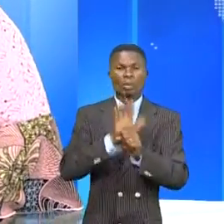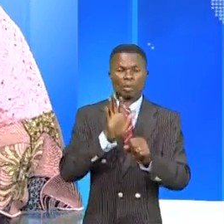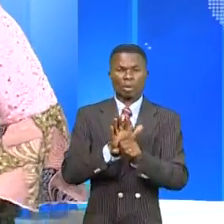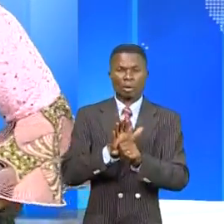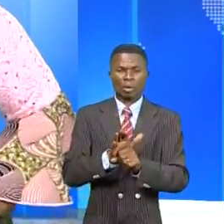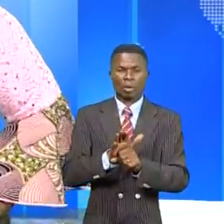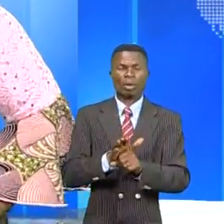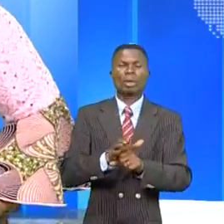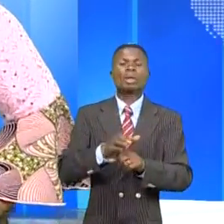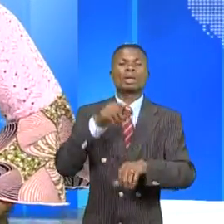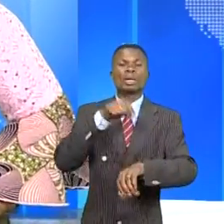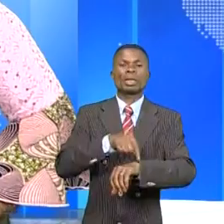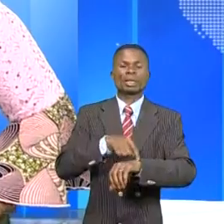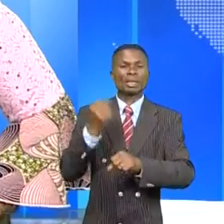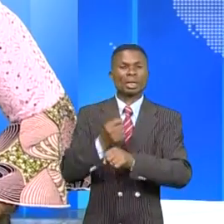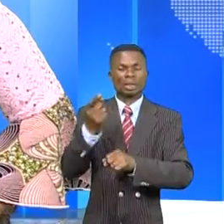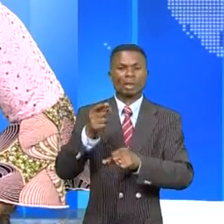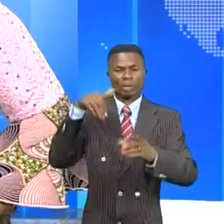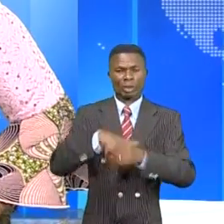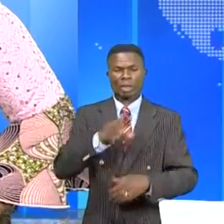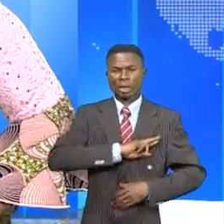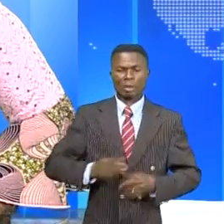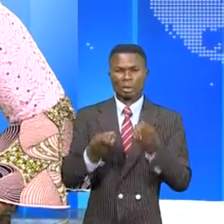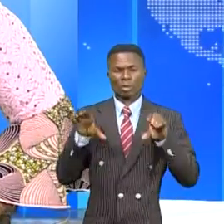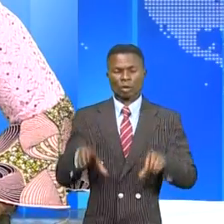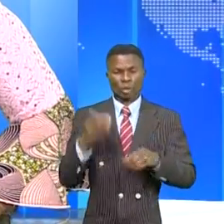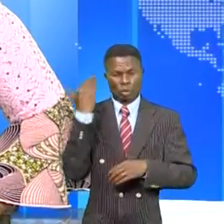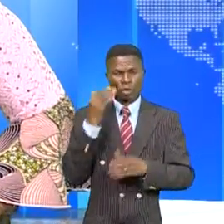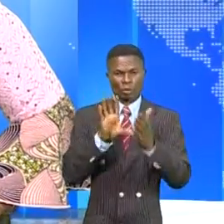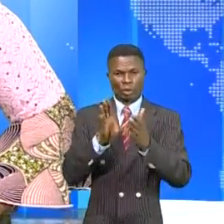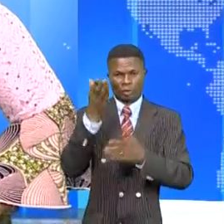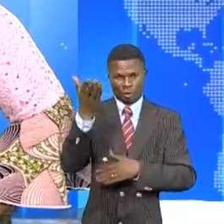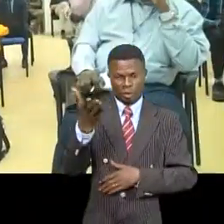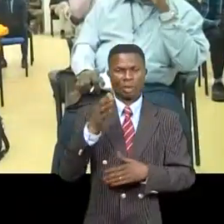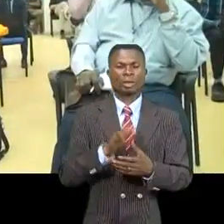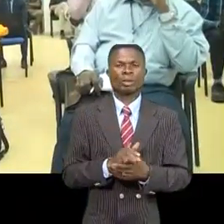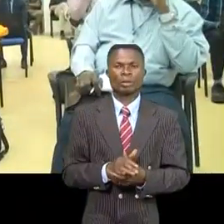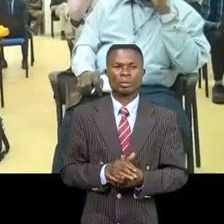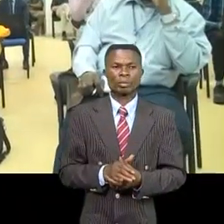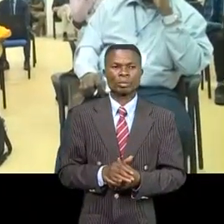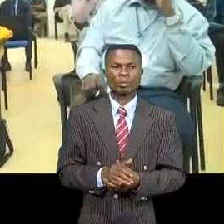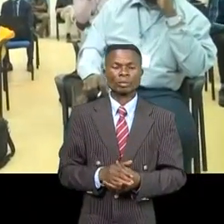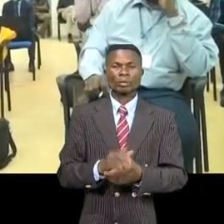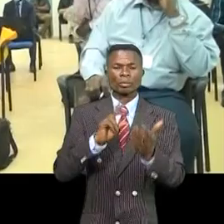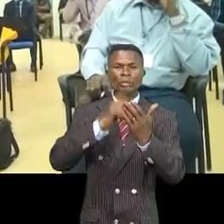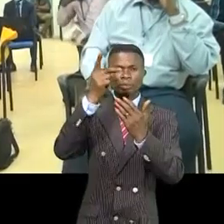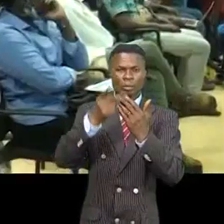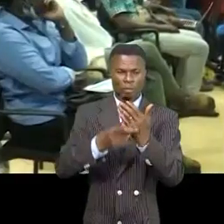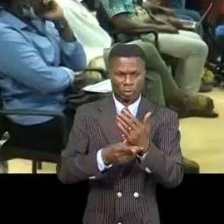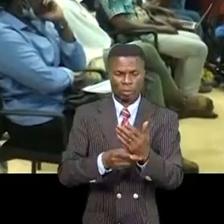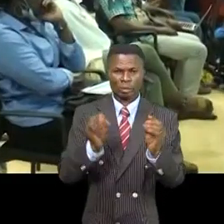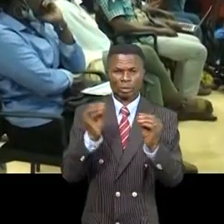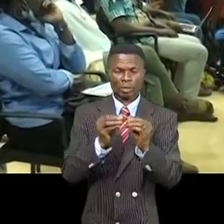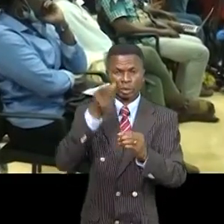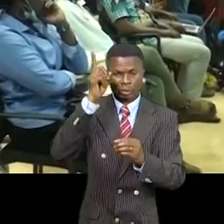relever pendant son mandat en pays démocratique du Congo. Mamita Bangouni Amisanzo nous en parle. Au menu de la première rencontre